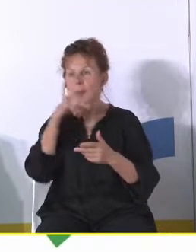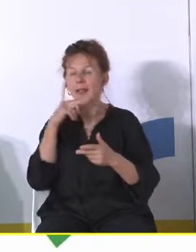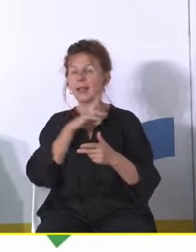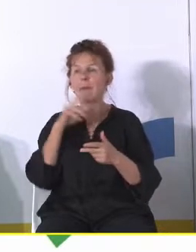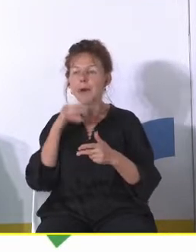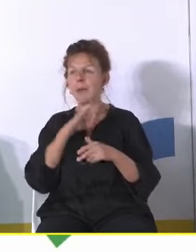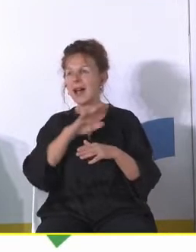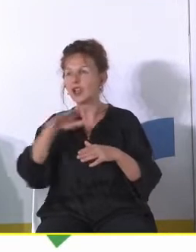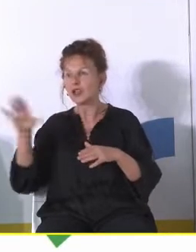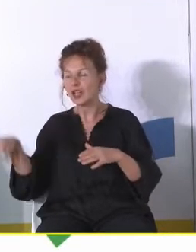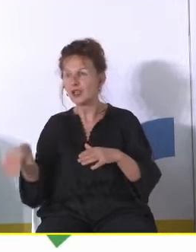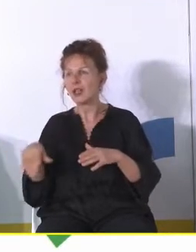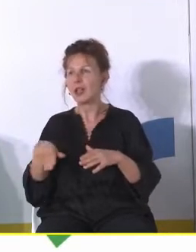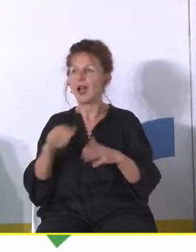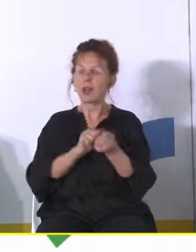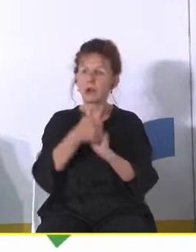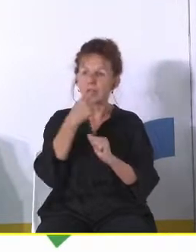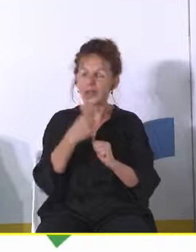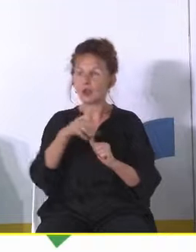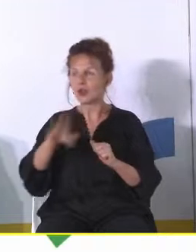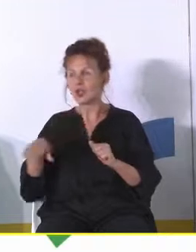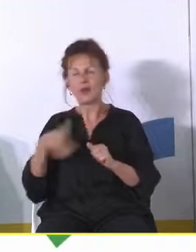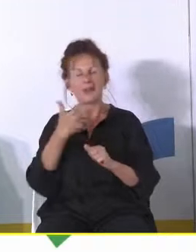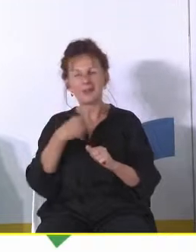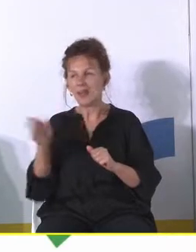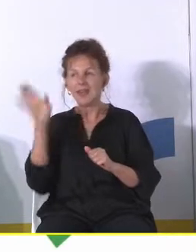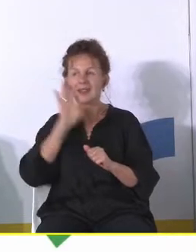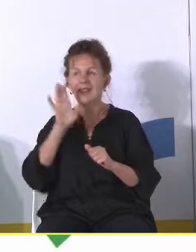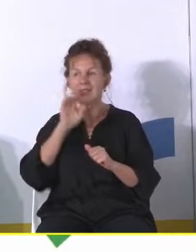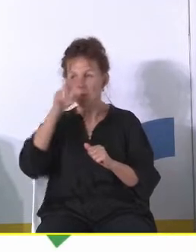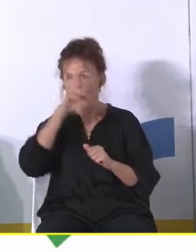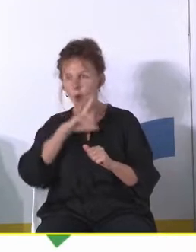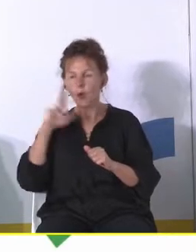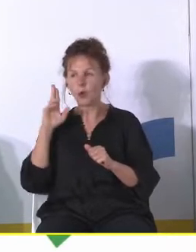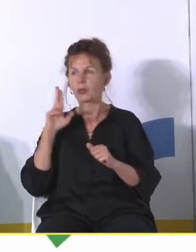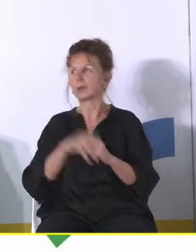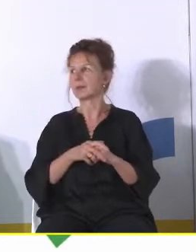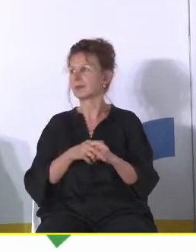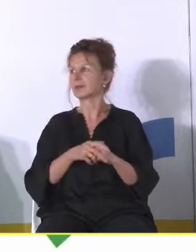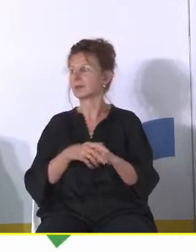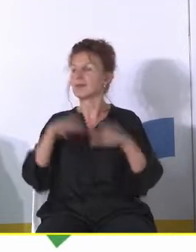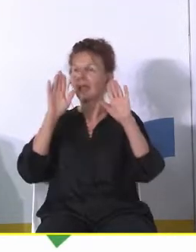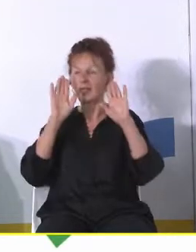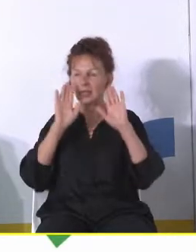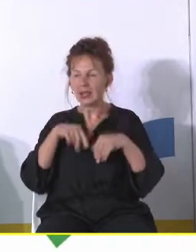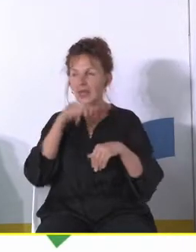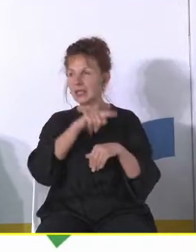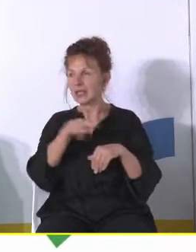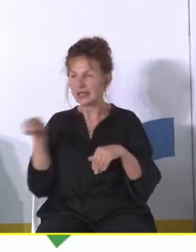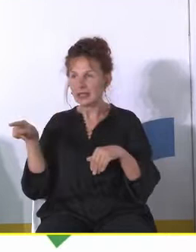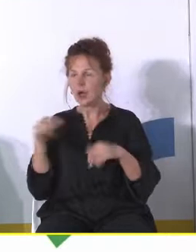dzieci albo jedno tylko rodzina to są również rodzice i nawet na tych